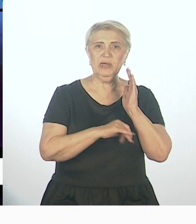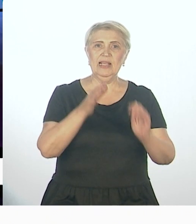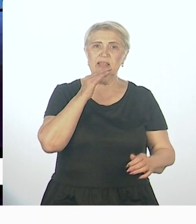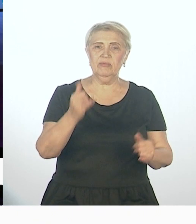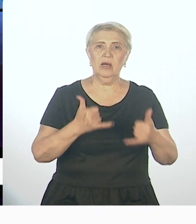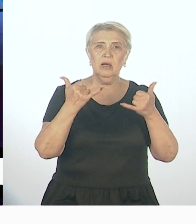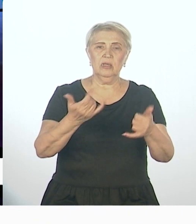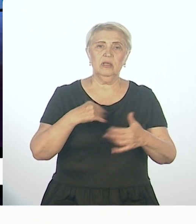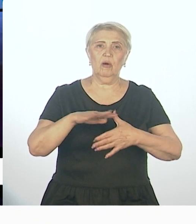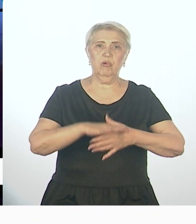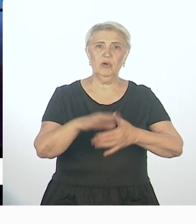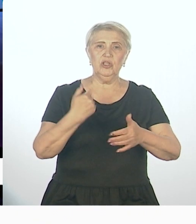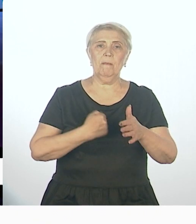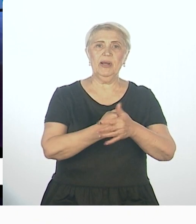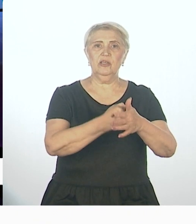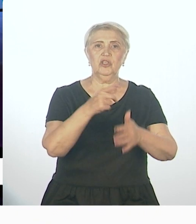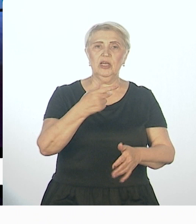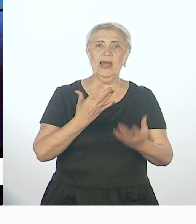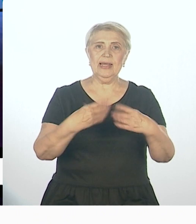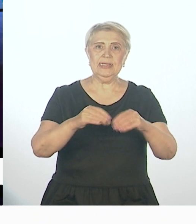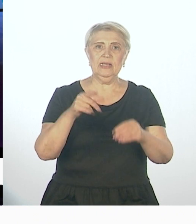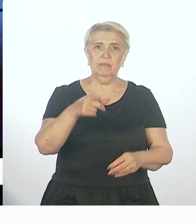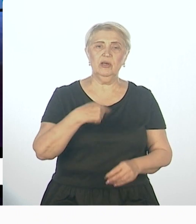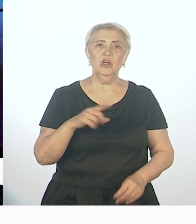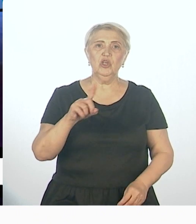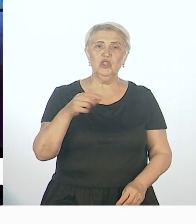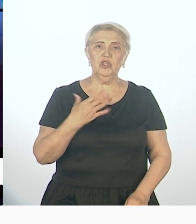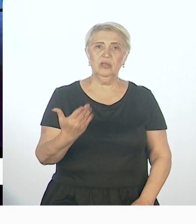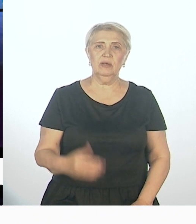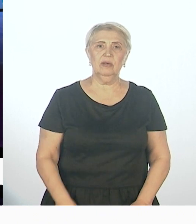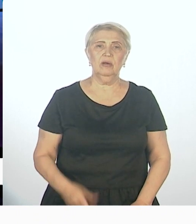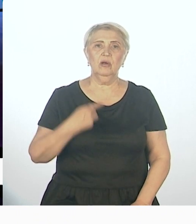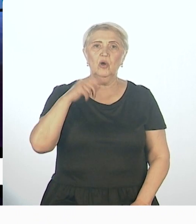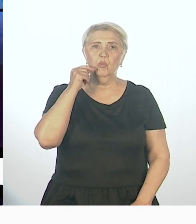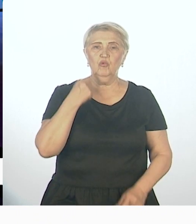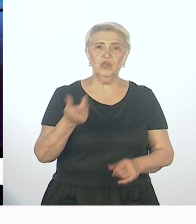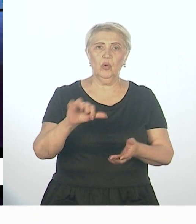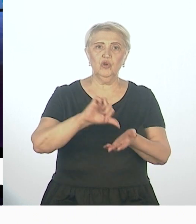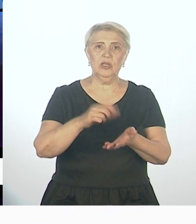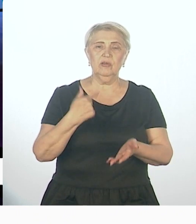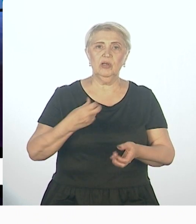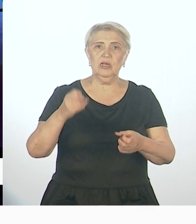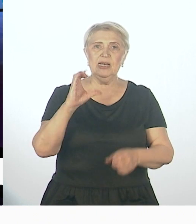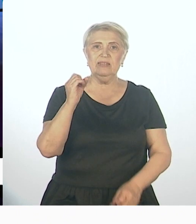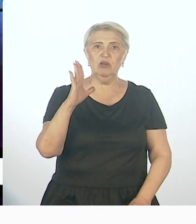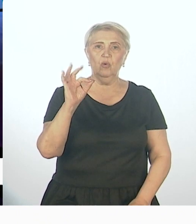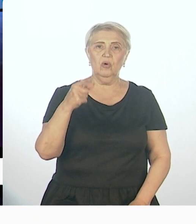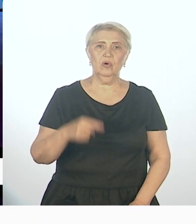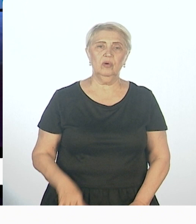оказание помощи и поддержки семьям, чьи мужья участвуют в специальной военной операции.